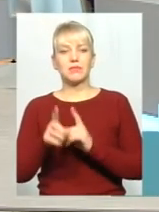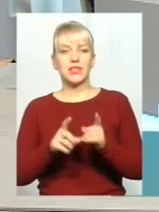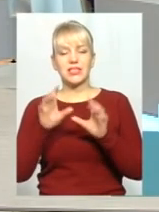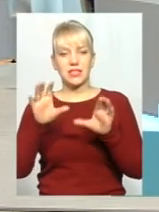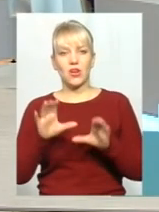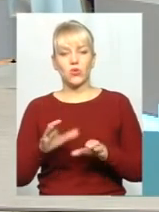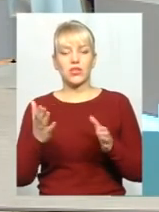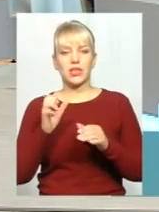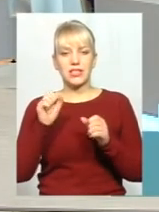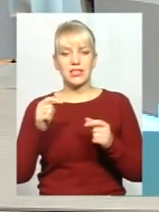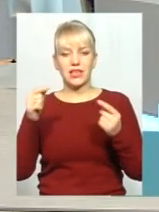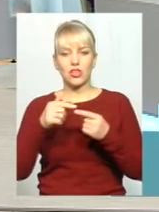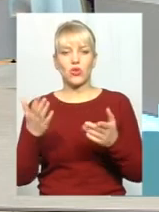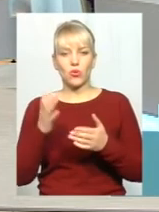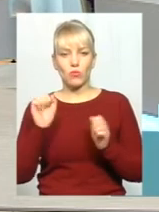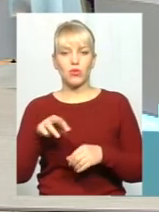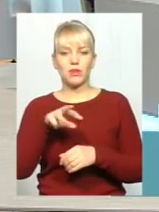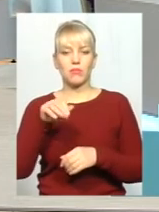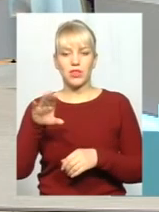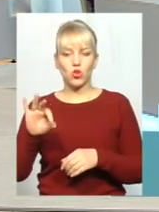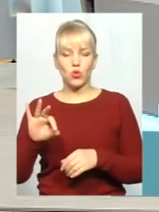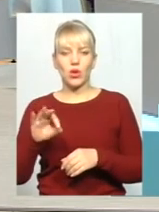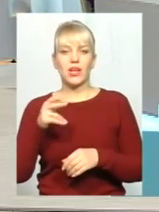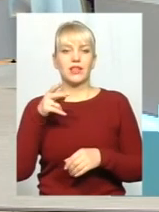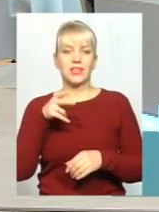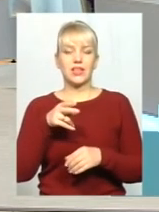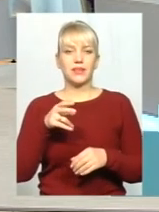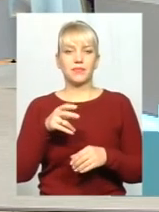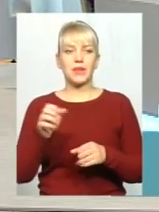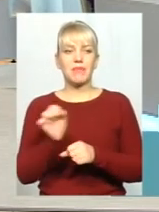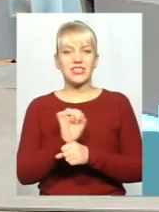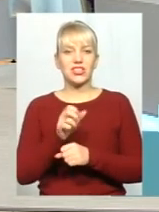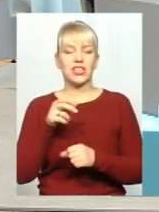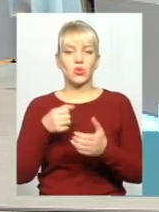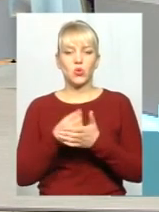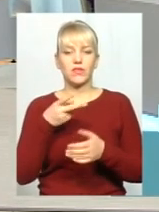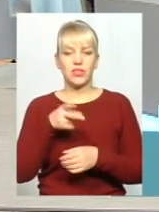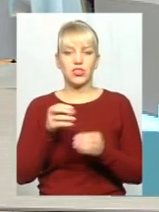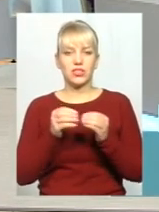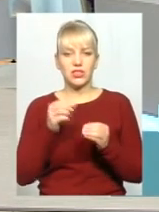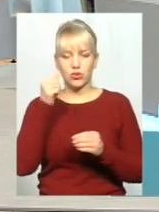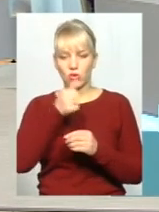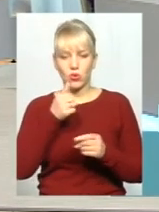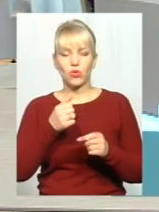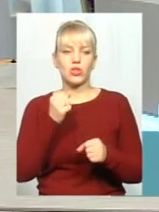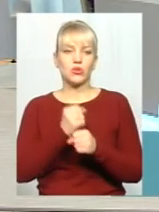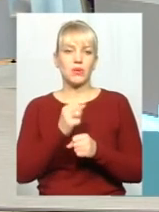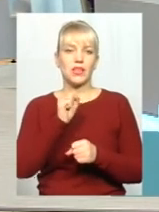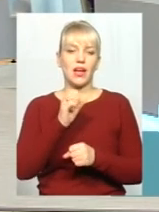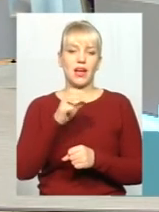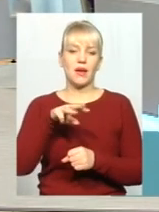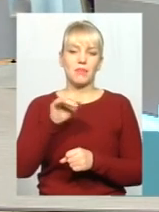автомобілі до 2010 року за низькими ставками акцизу та мита. Є така ідея, щоб зробити амністію для людей, які мають євро-номера.